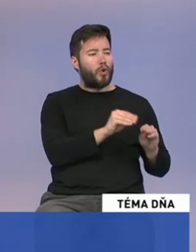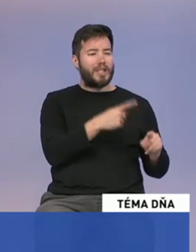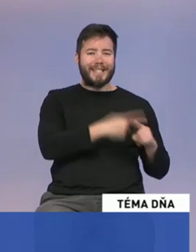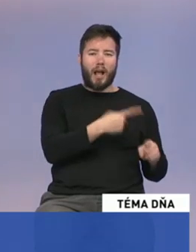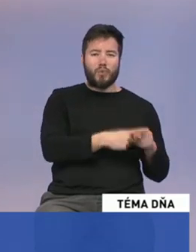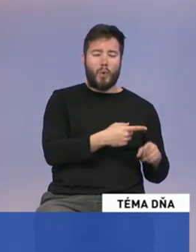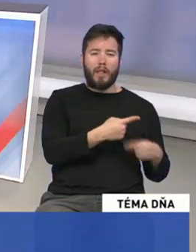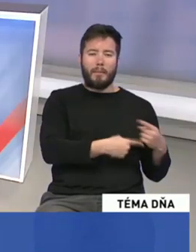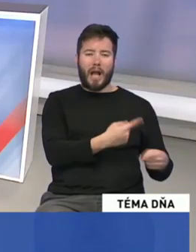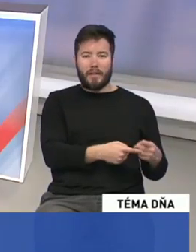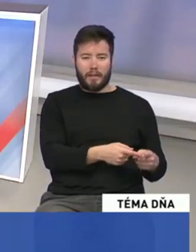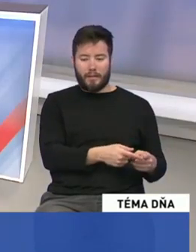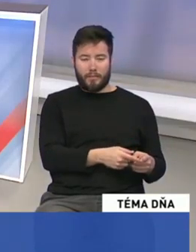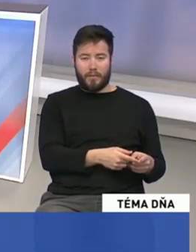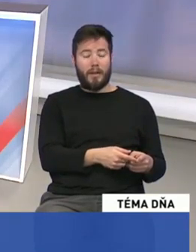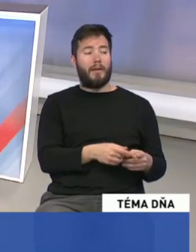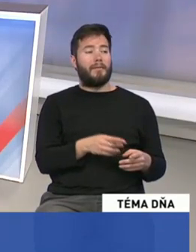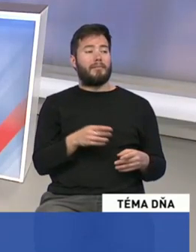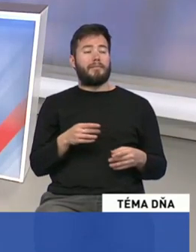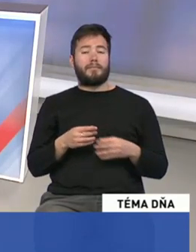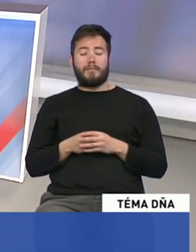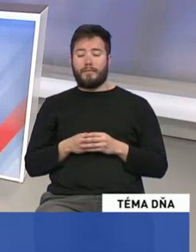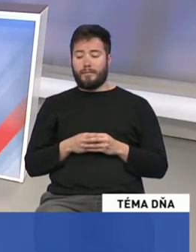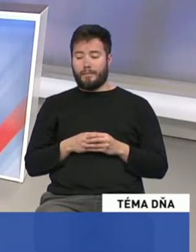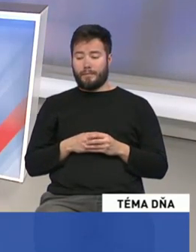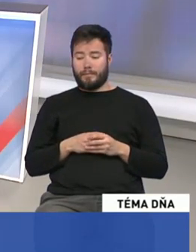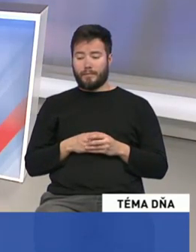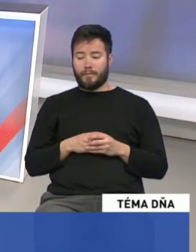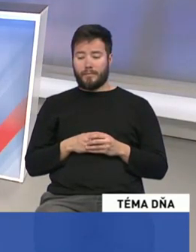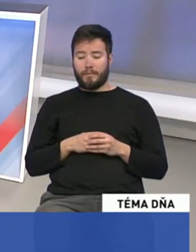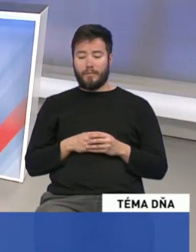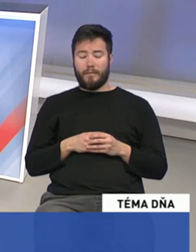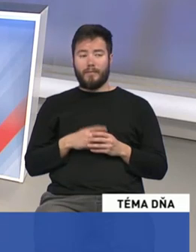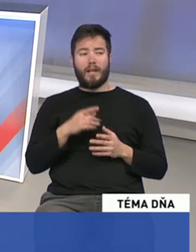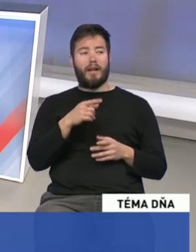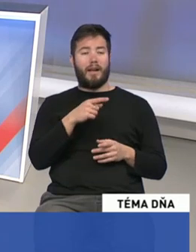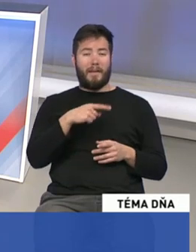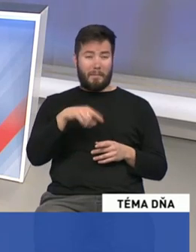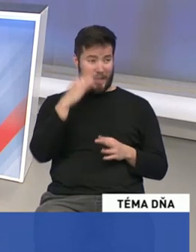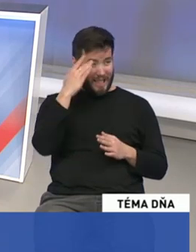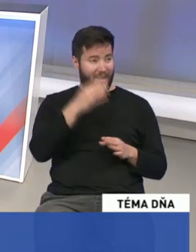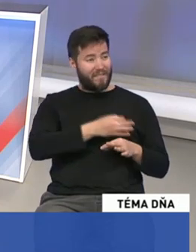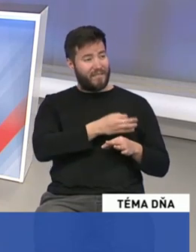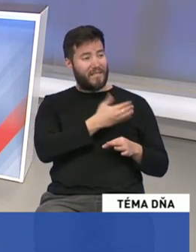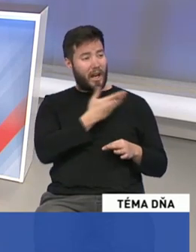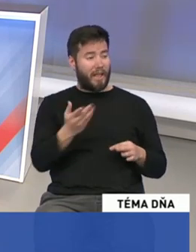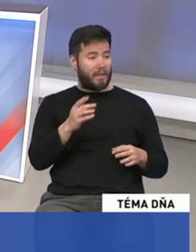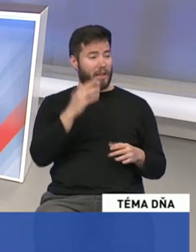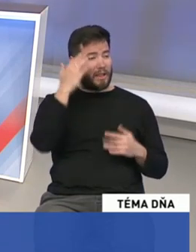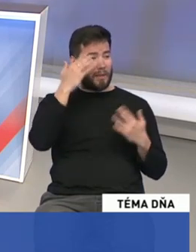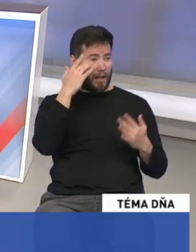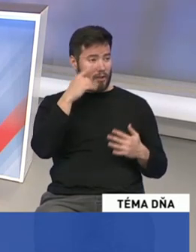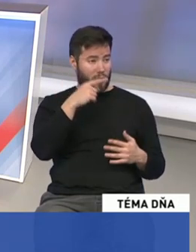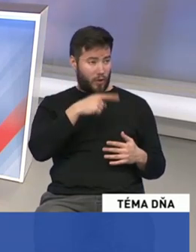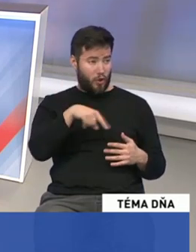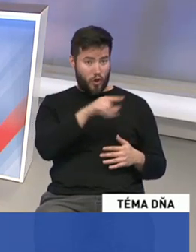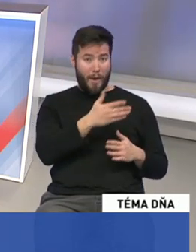aj nejaká parlamentná vôľa? Myslíte si, že je také súčasnosti nastavenie? Možno aj verejného povedomia, verejné mienky, že je to otázka, ktorú je potrebné riešiť